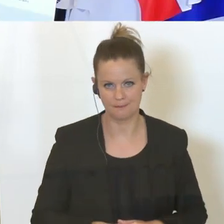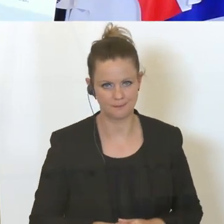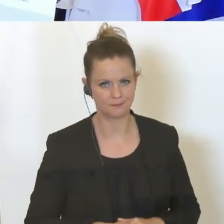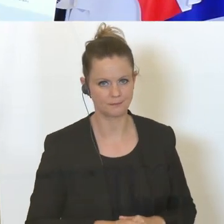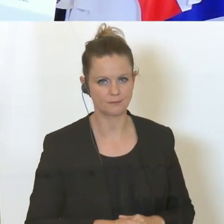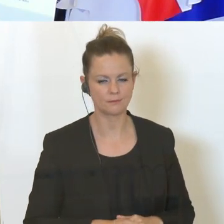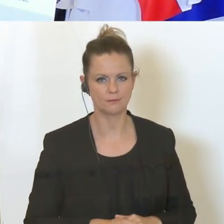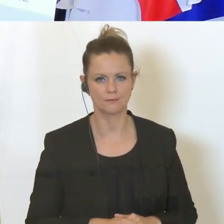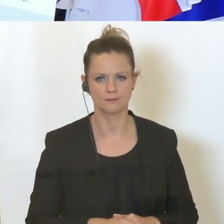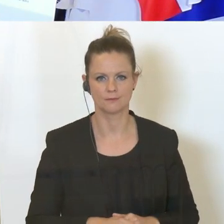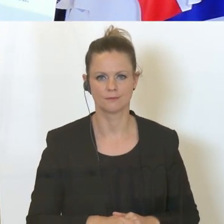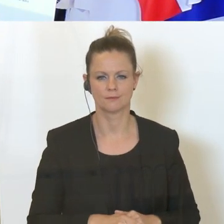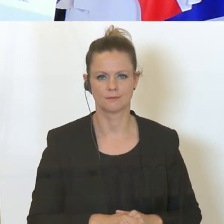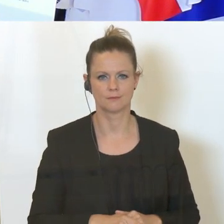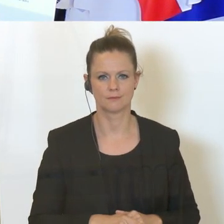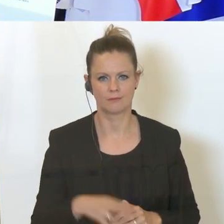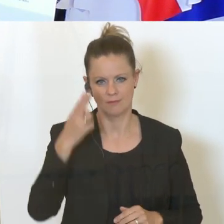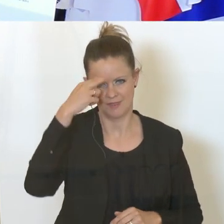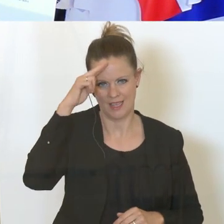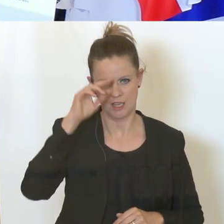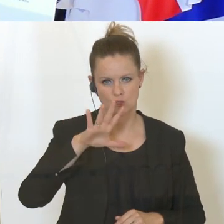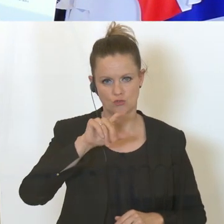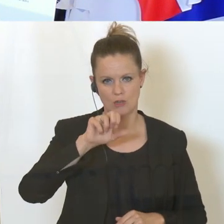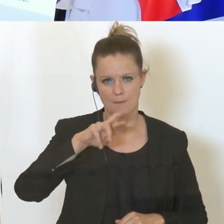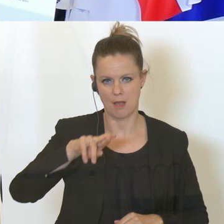Dankeschön. Zunächst der Herr Schlemmer und dann die Frau Angelidis.